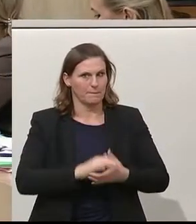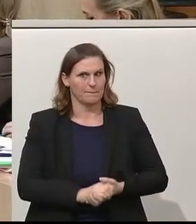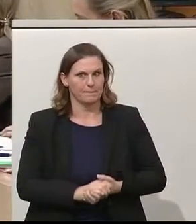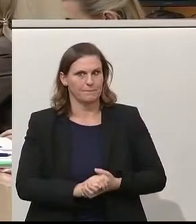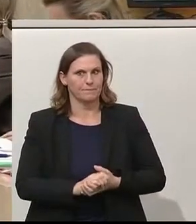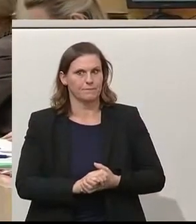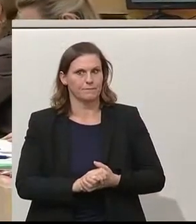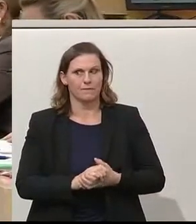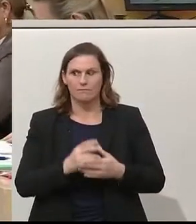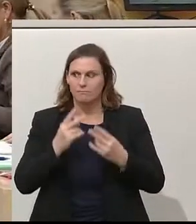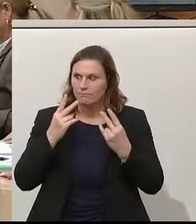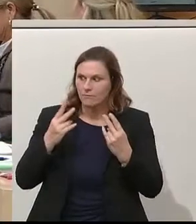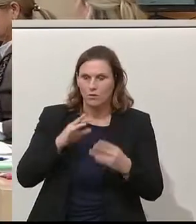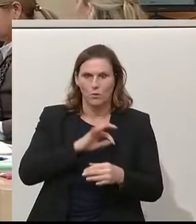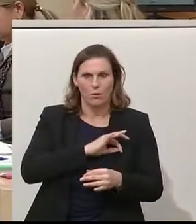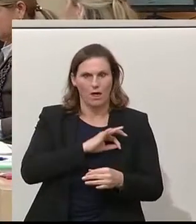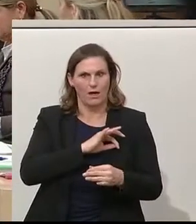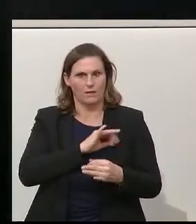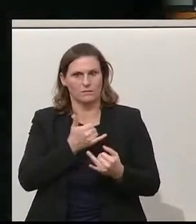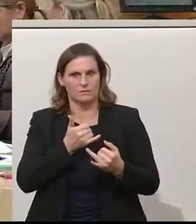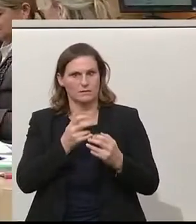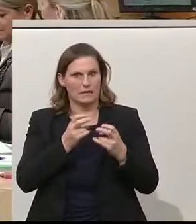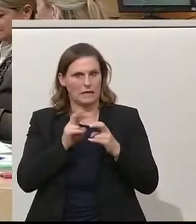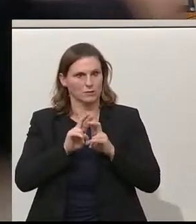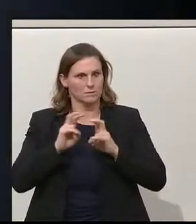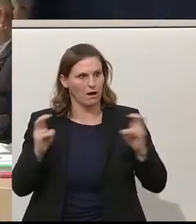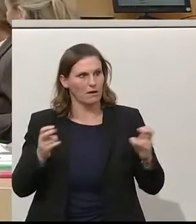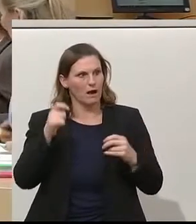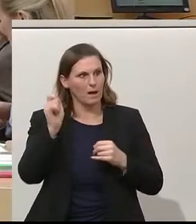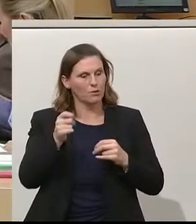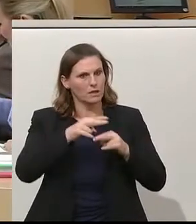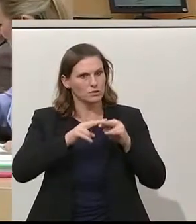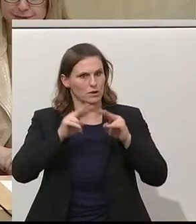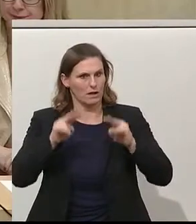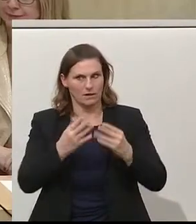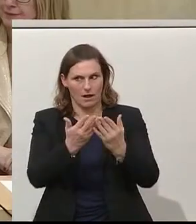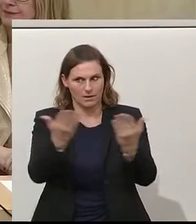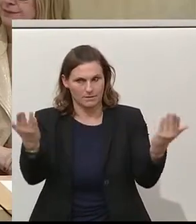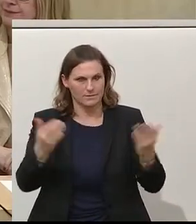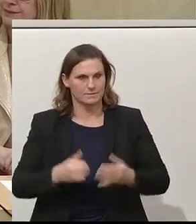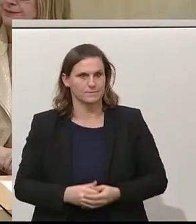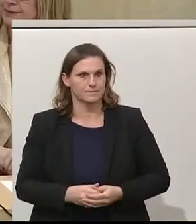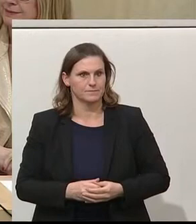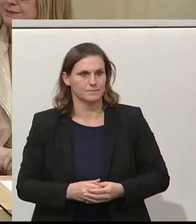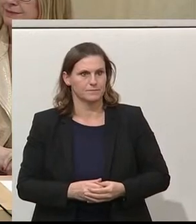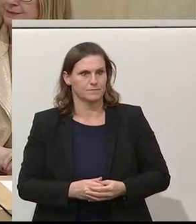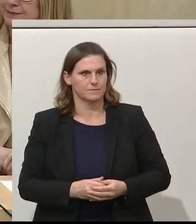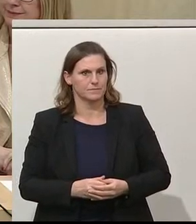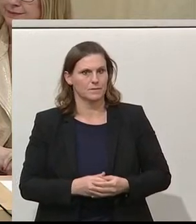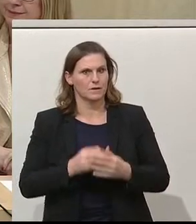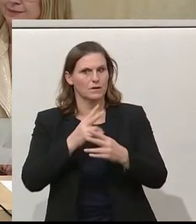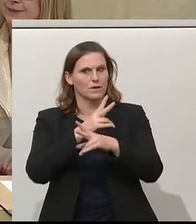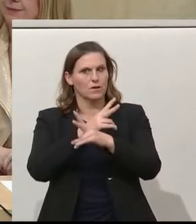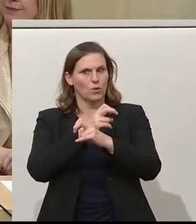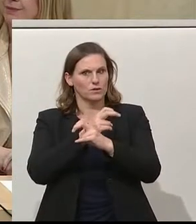und Kollegen auf der Regierungsbank, meine sehr geehrten Damen und Herren Abgeordnete zum Nationalrat. Aus Verantwortung für Österreich,